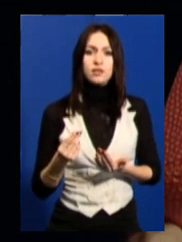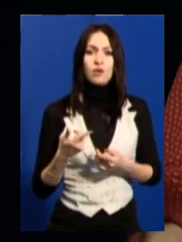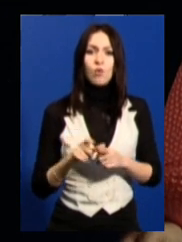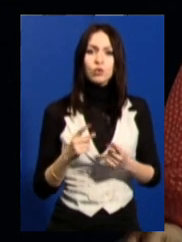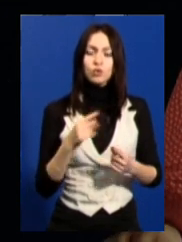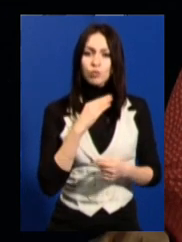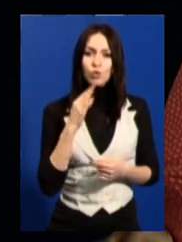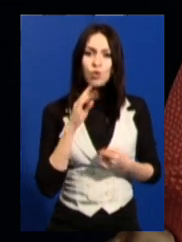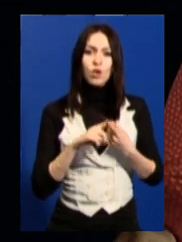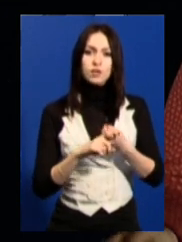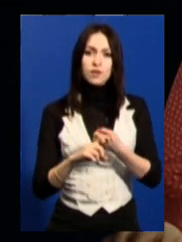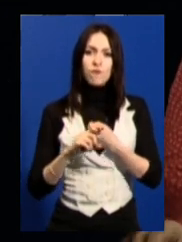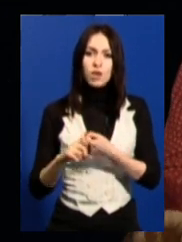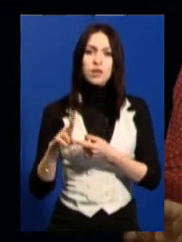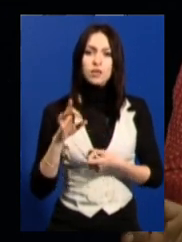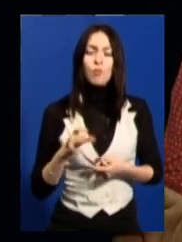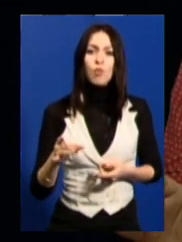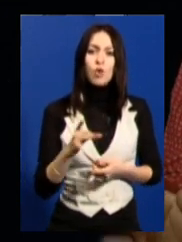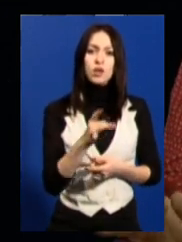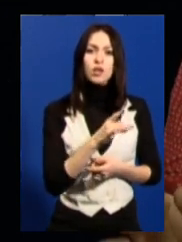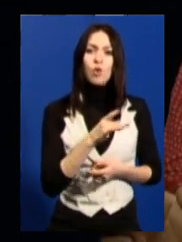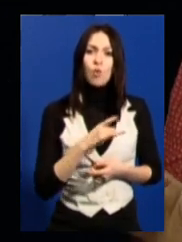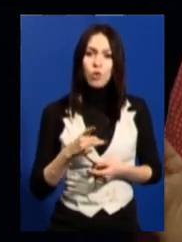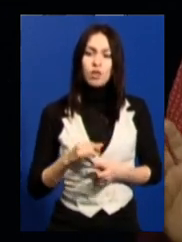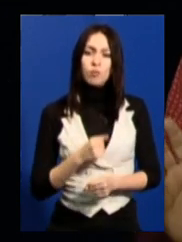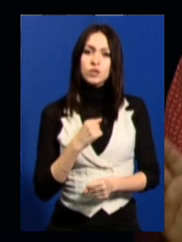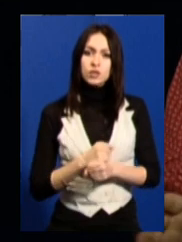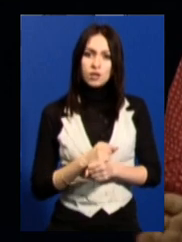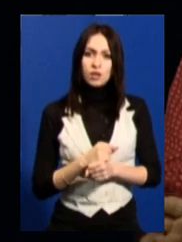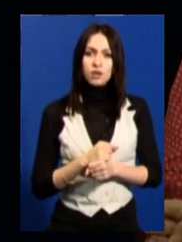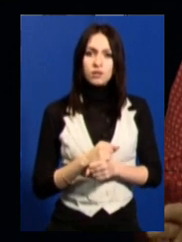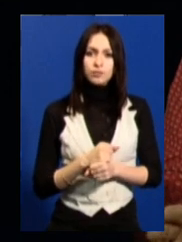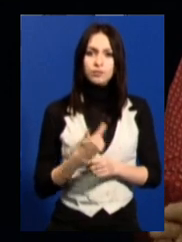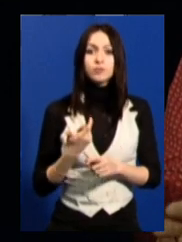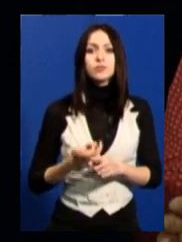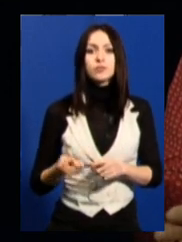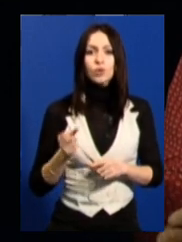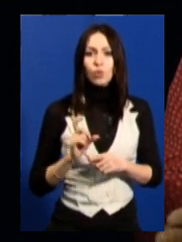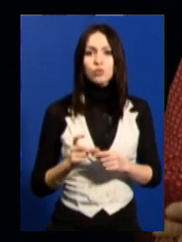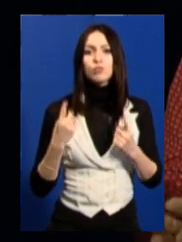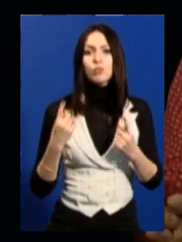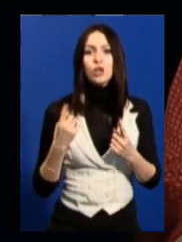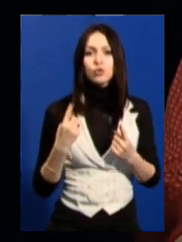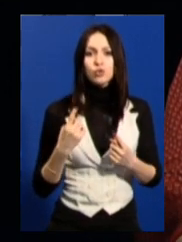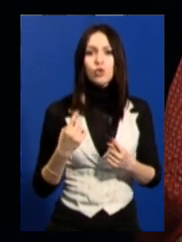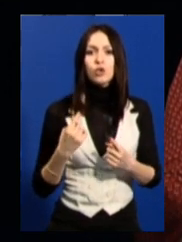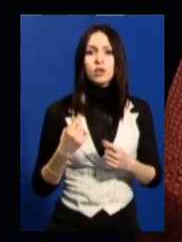'язків саме по регіонах. Ну, зробив дуже велике дяку